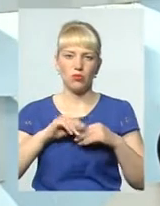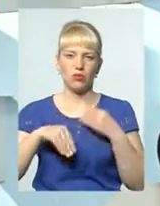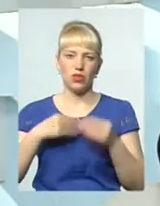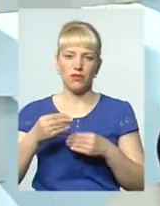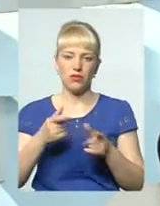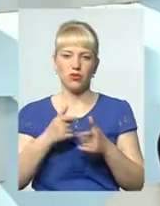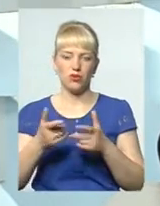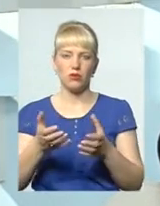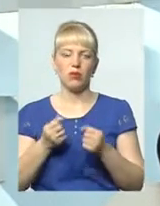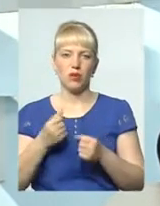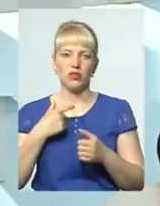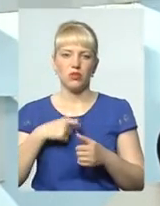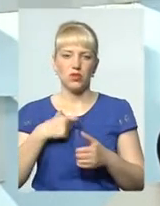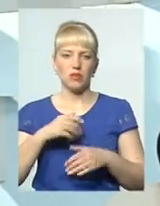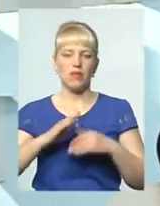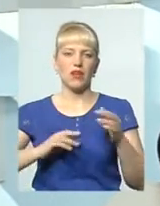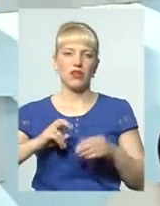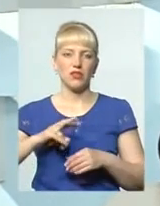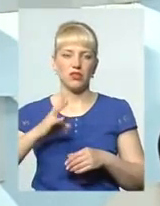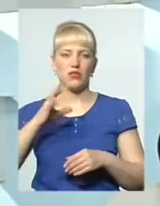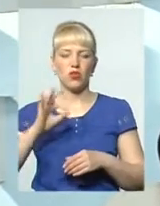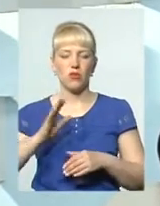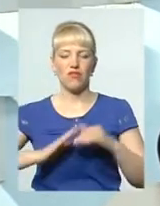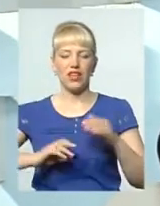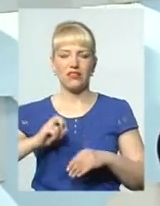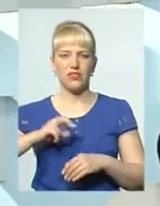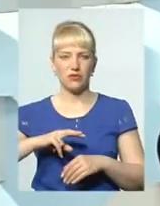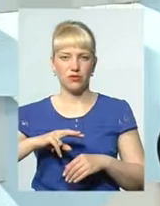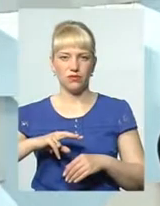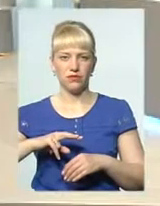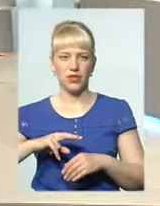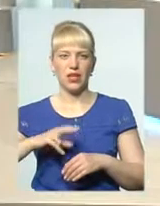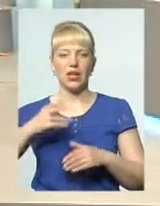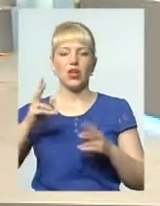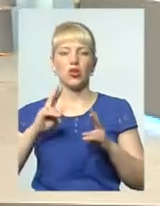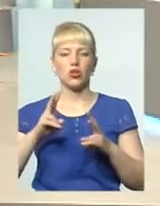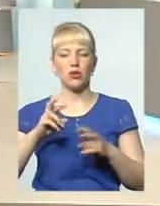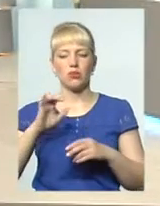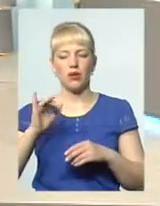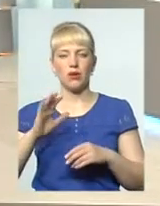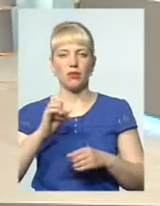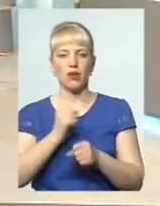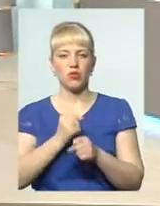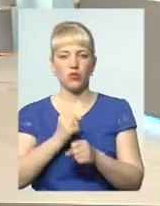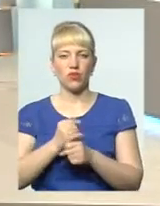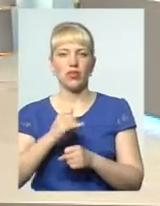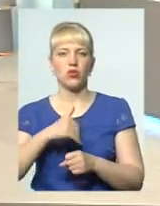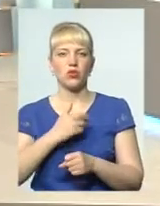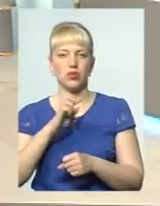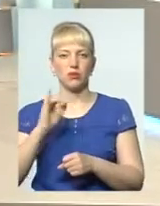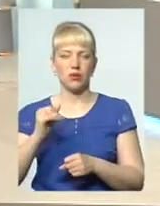приймати до себе фахівців. Але фахівців, які би працювали і хотіли працювати,